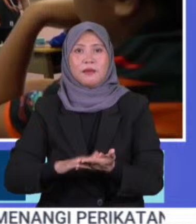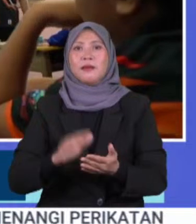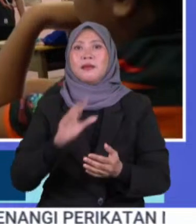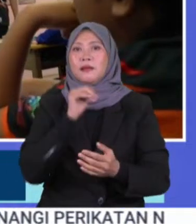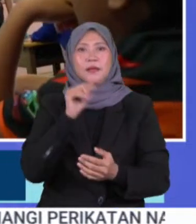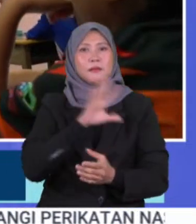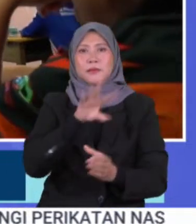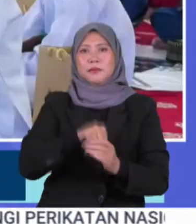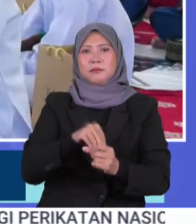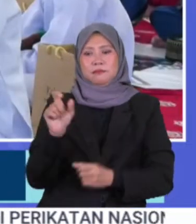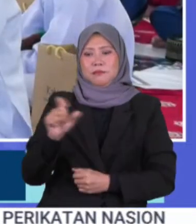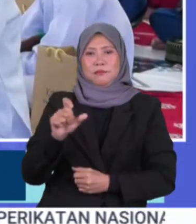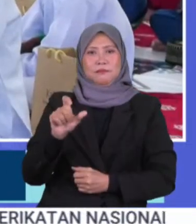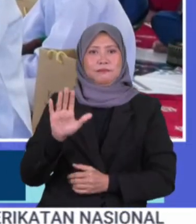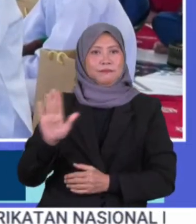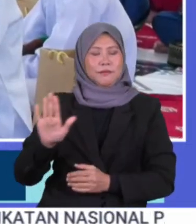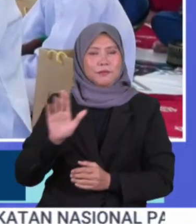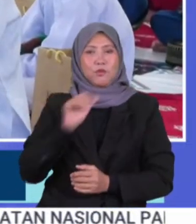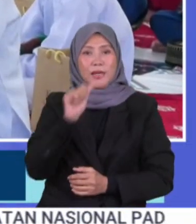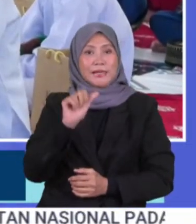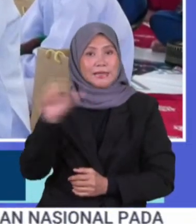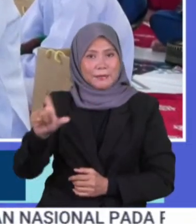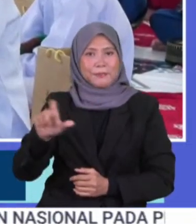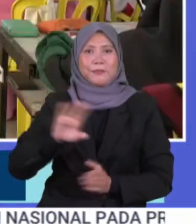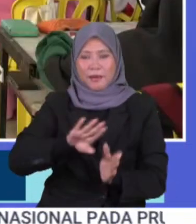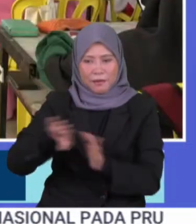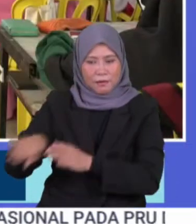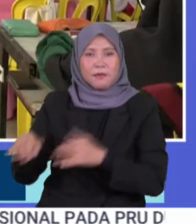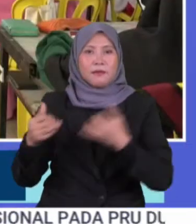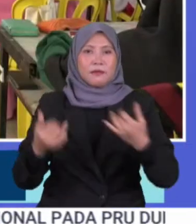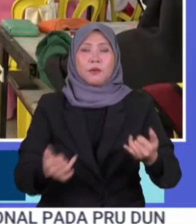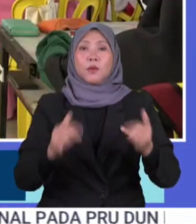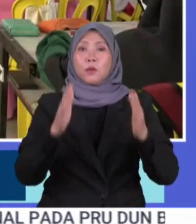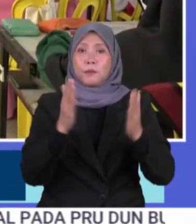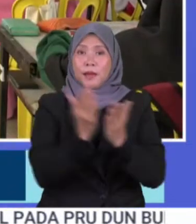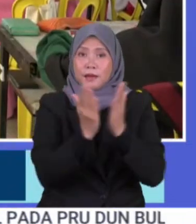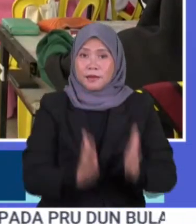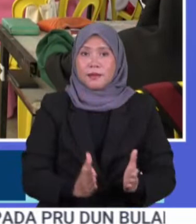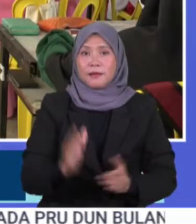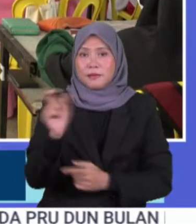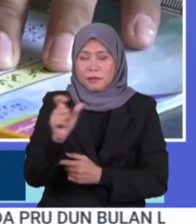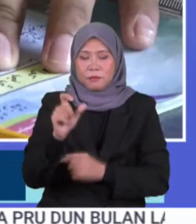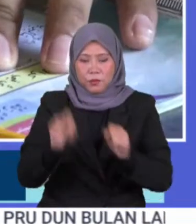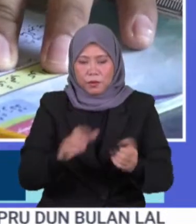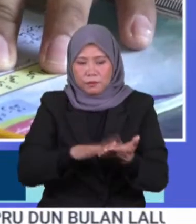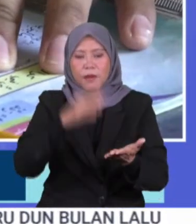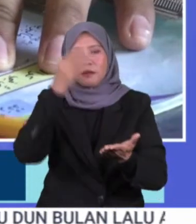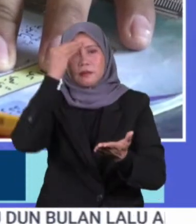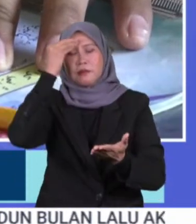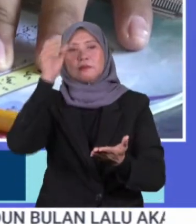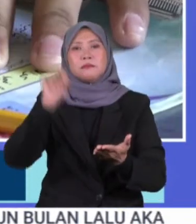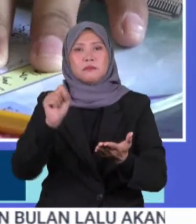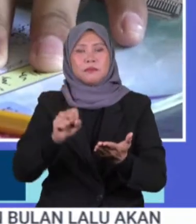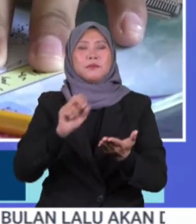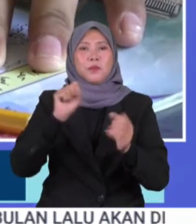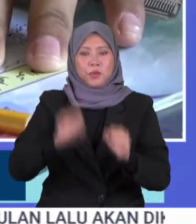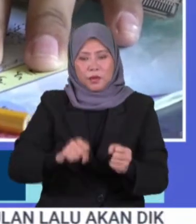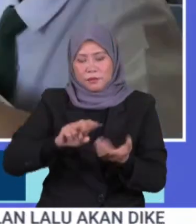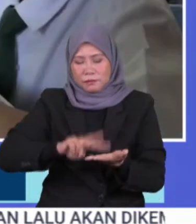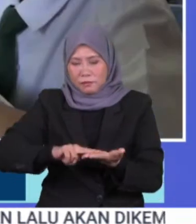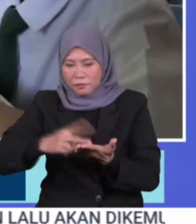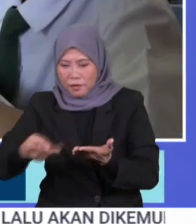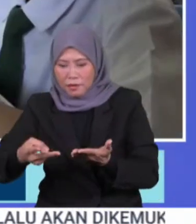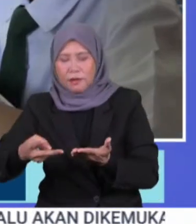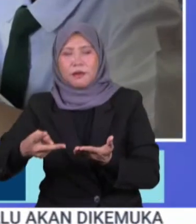Islam Menalui modul itu, murid Islam dapat memahami asas Islam, iman dan ihsan untuk dihayati dan diterjemahkan